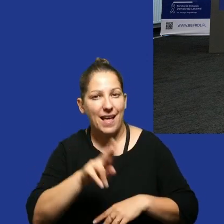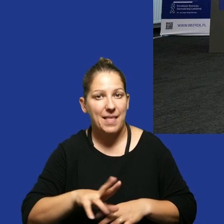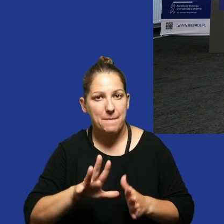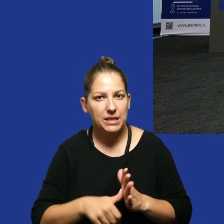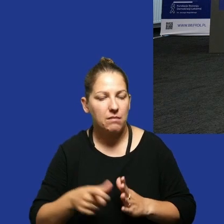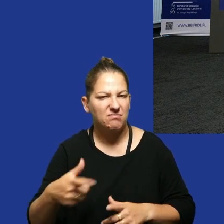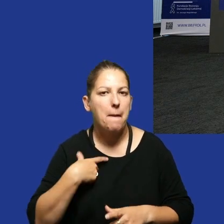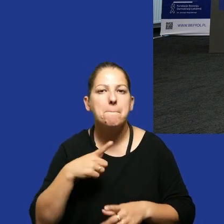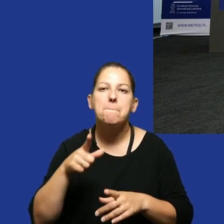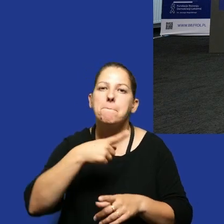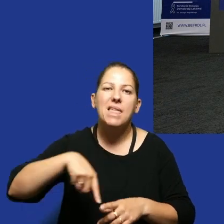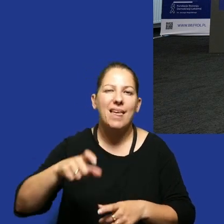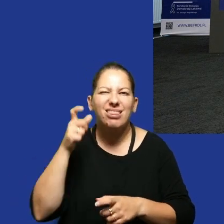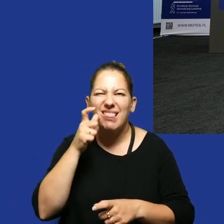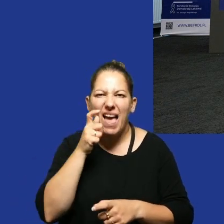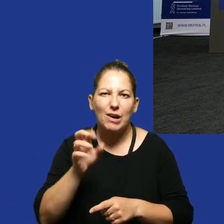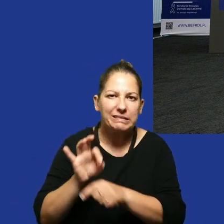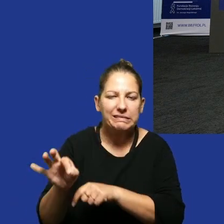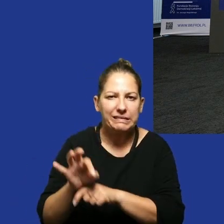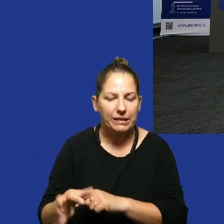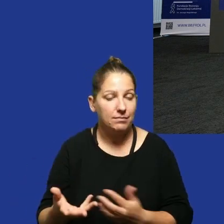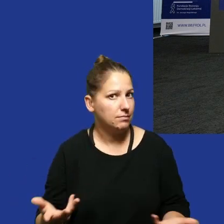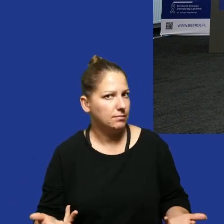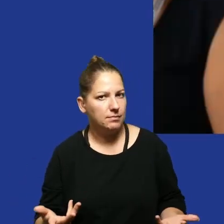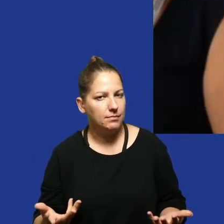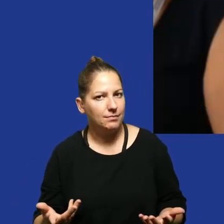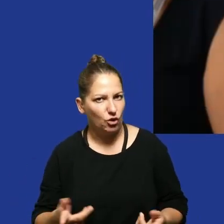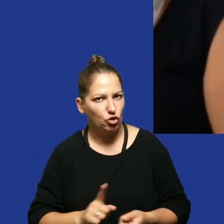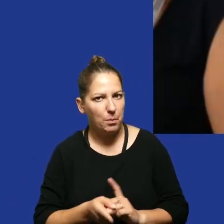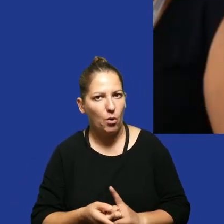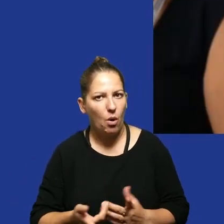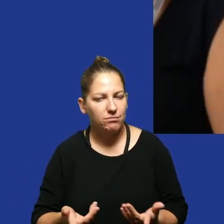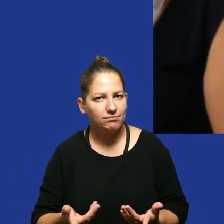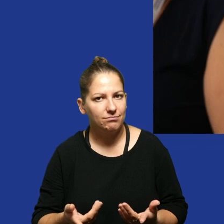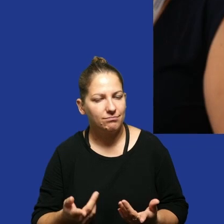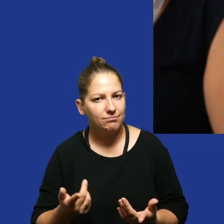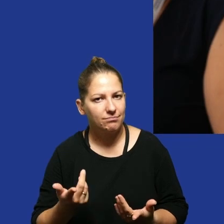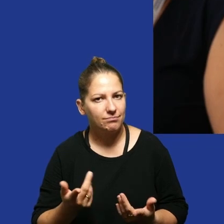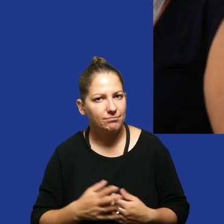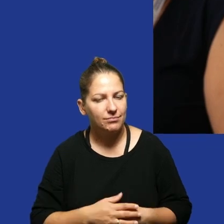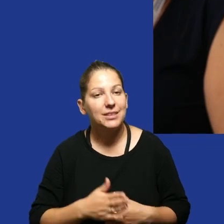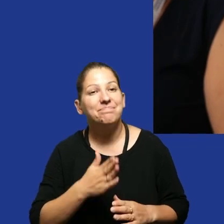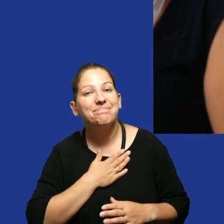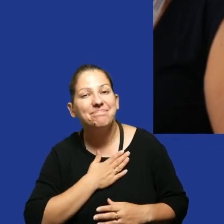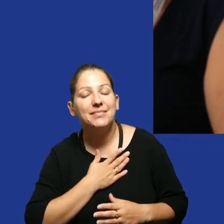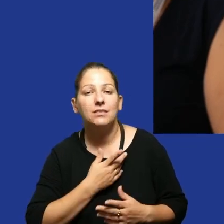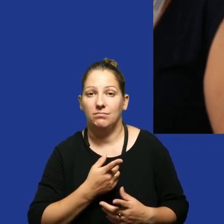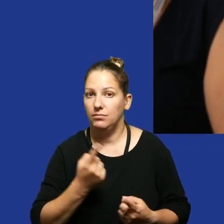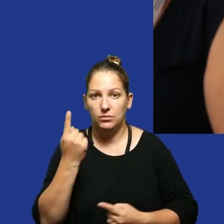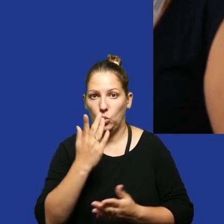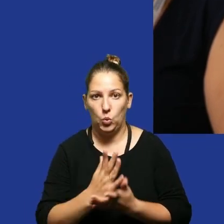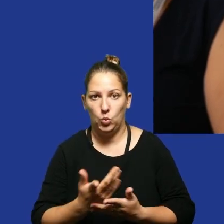powiedział, że go terroryzujemy. Czyli szybko z podejścia życzliwego staliście się